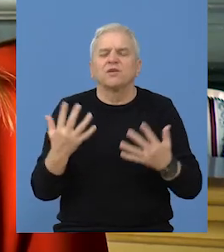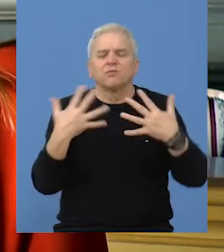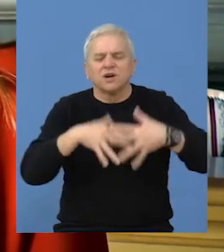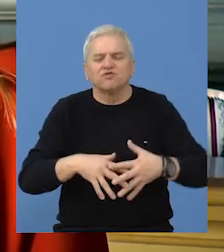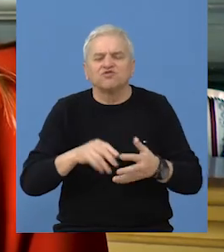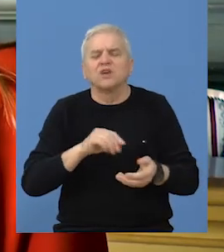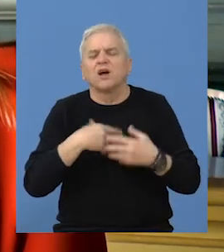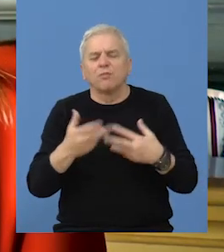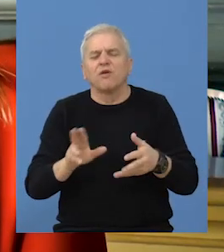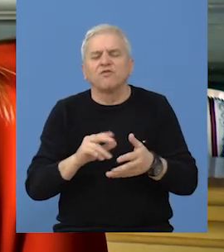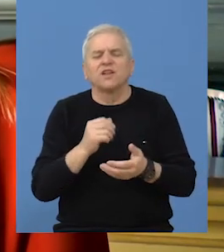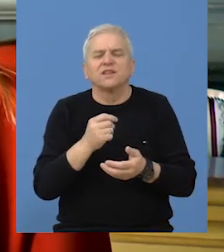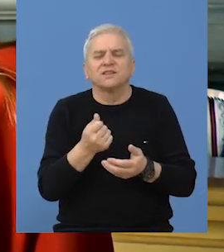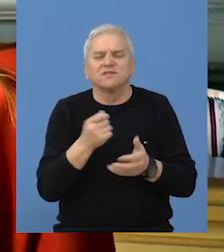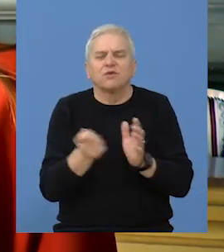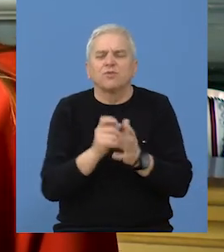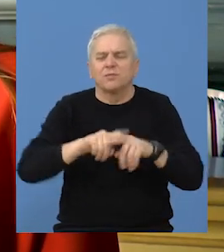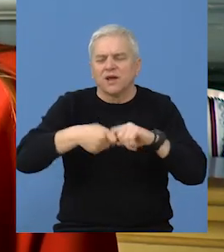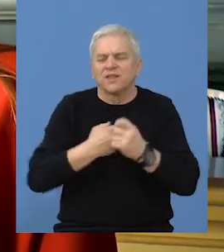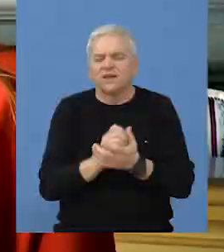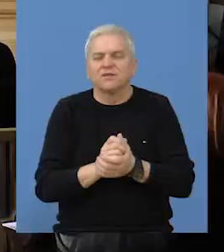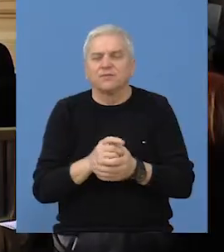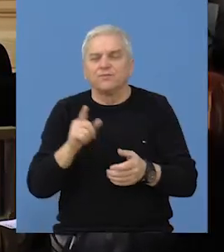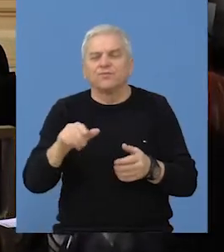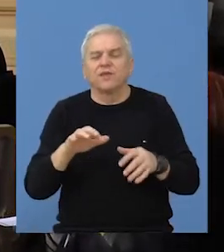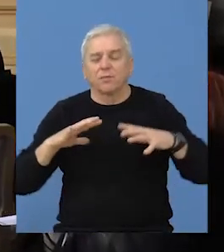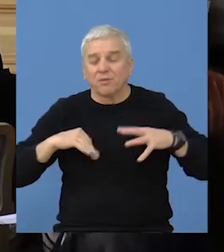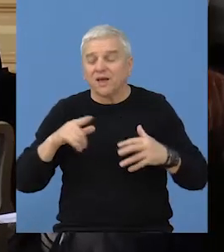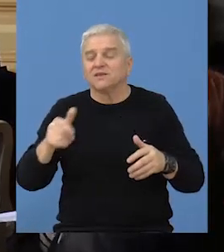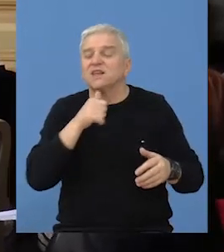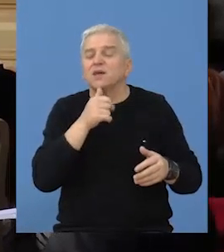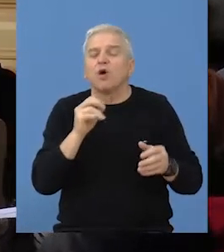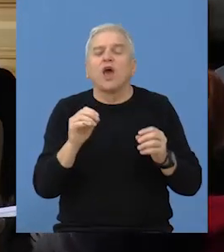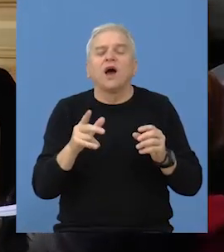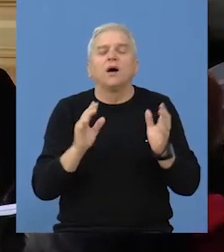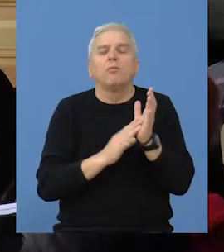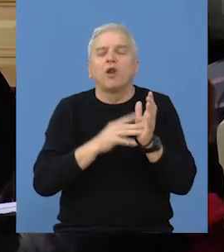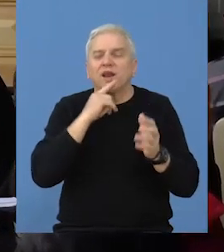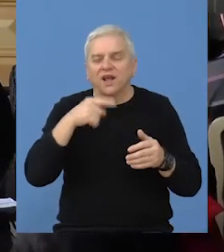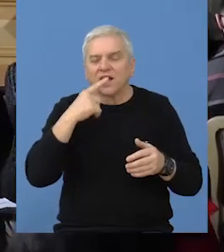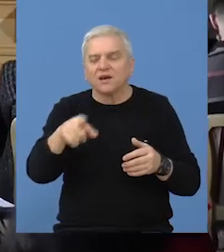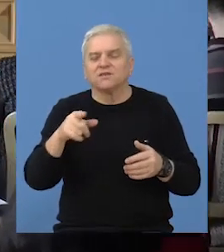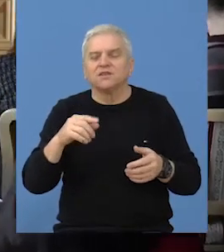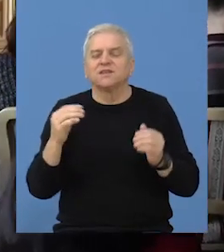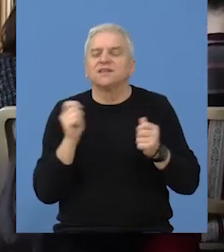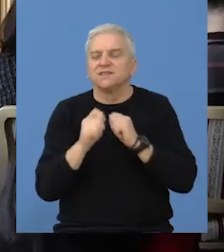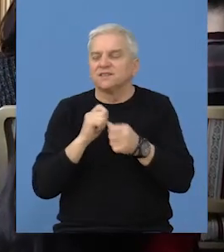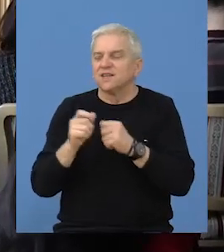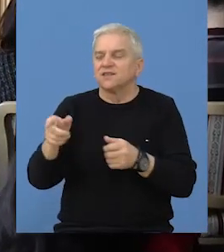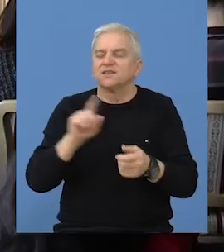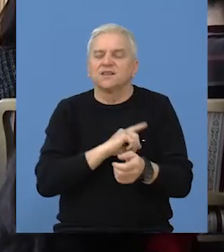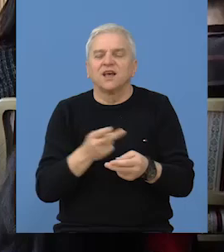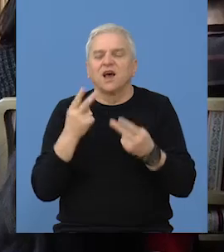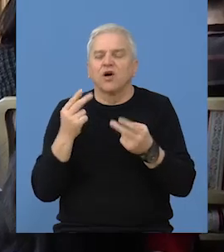kupovina mašine i bespovratna sredstva za repromaterijal. Iako u penziji, Iboja Molnar kaže da su ovakvi